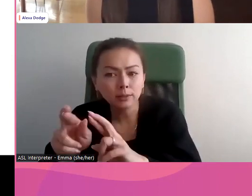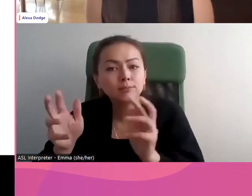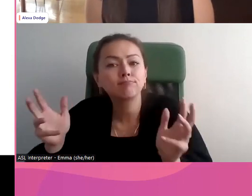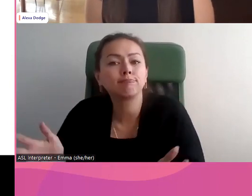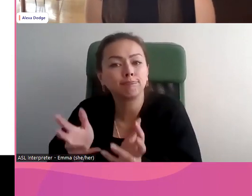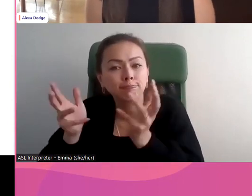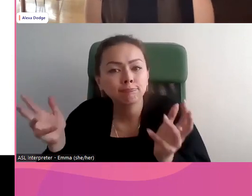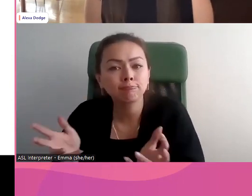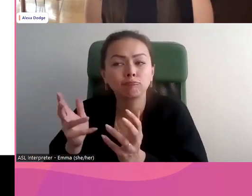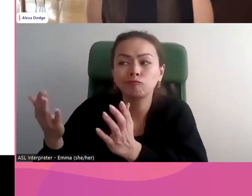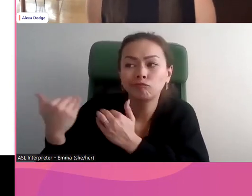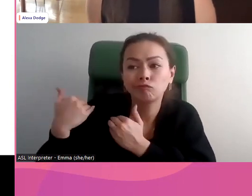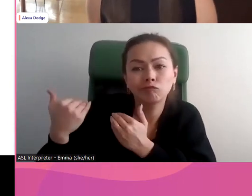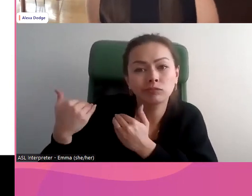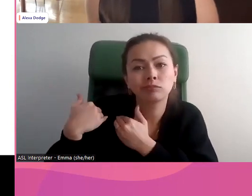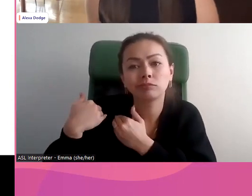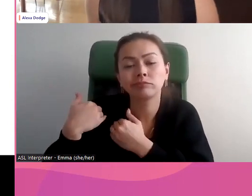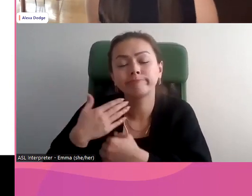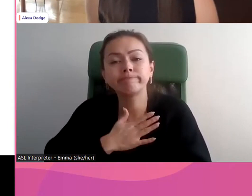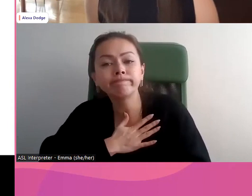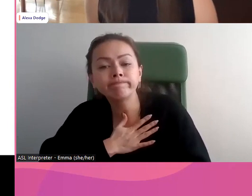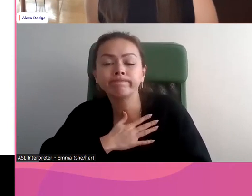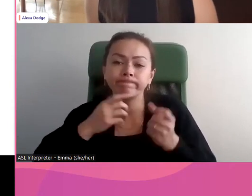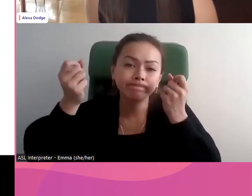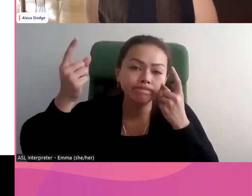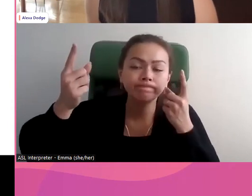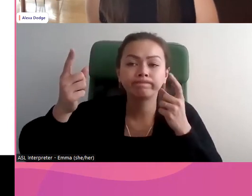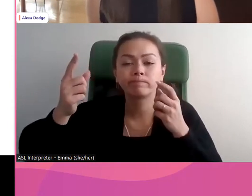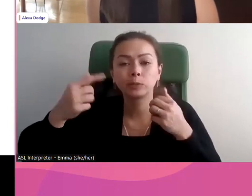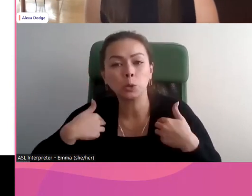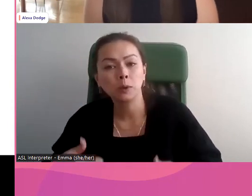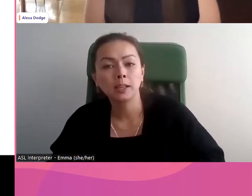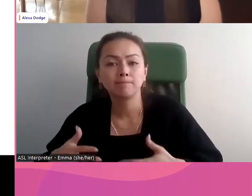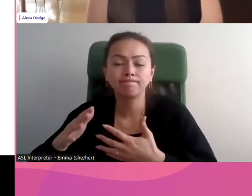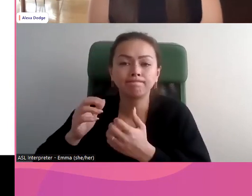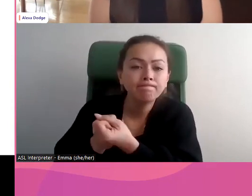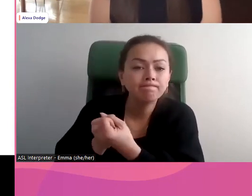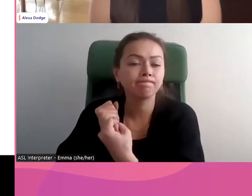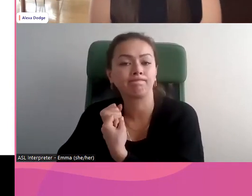sur le respect, la compassion et la responsabilité. Prochaine diapo.